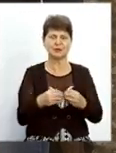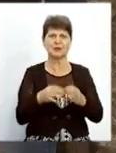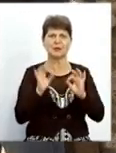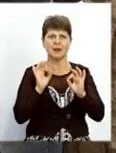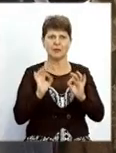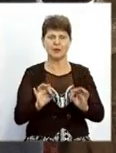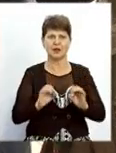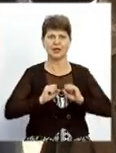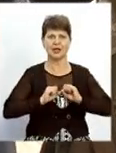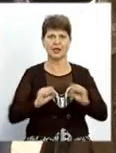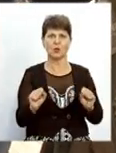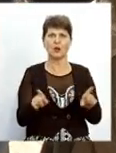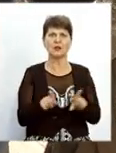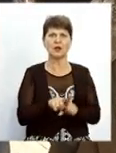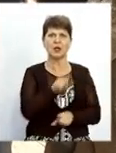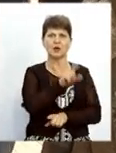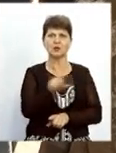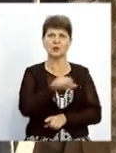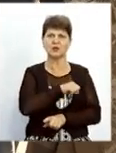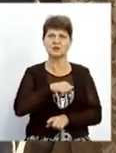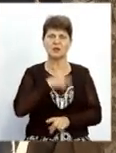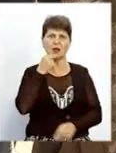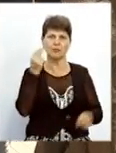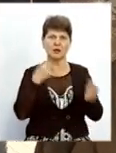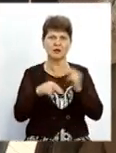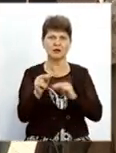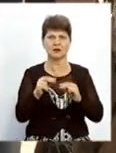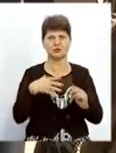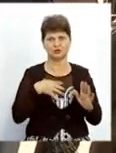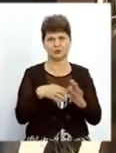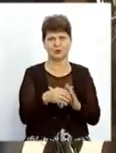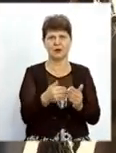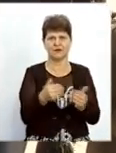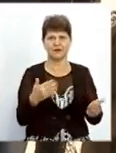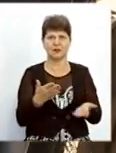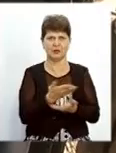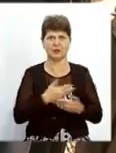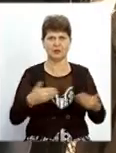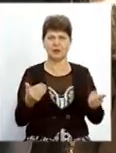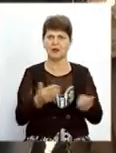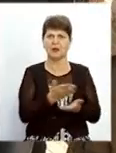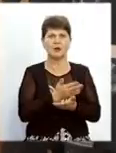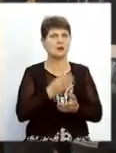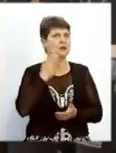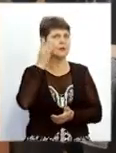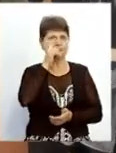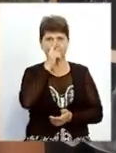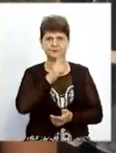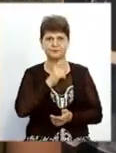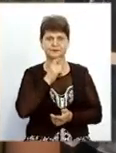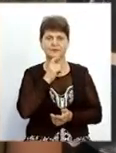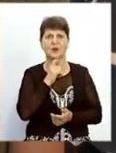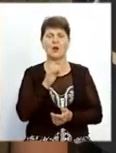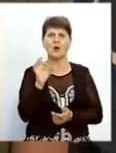Не знаю, таких людей найкращих зараз йдуть від нас. І ми не уявляємо чому. Олександр